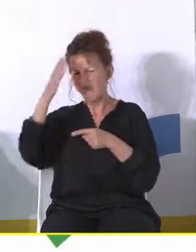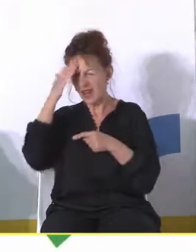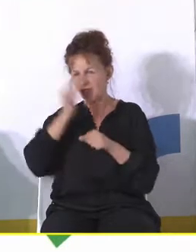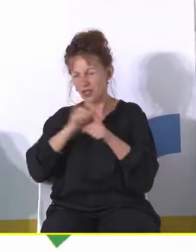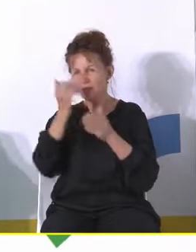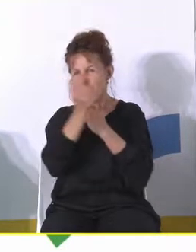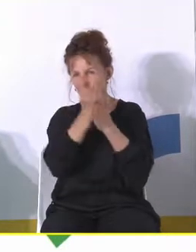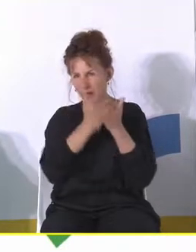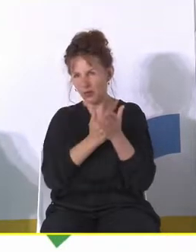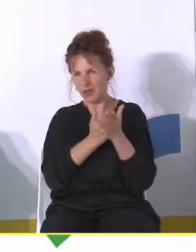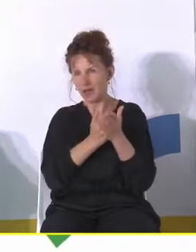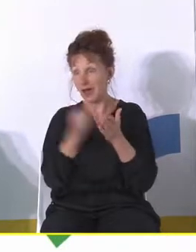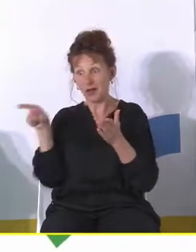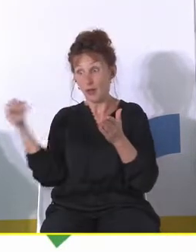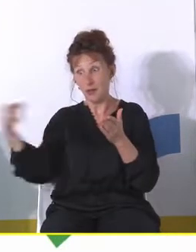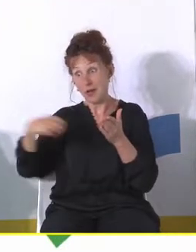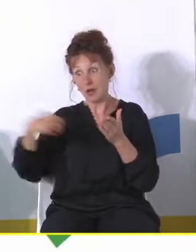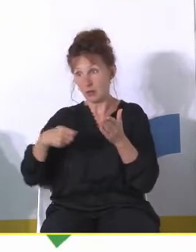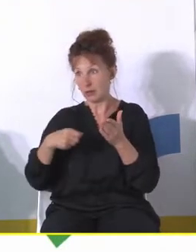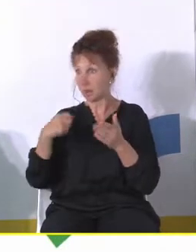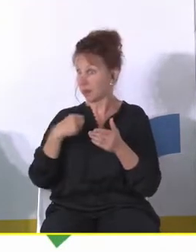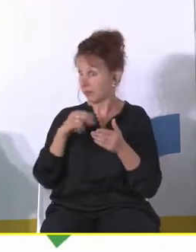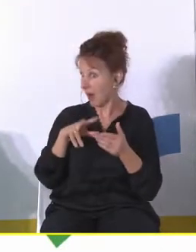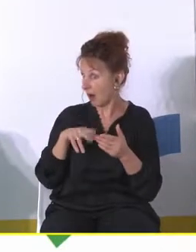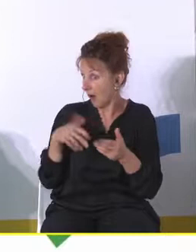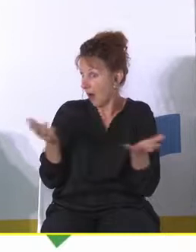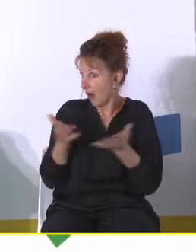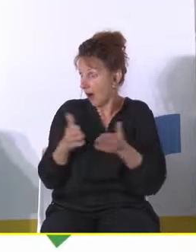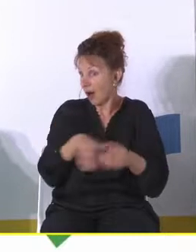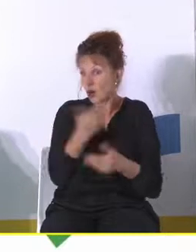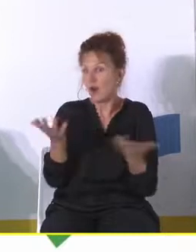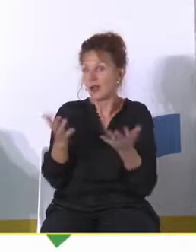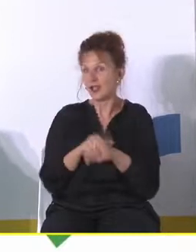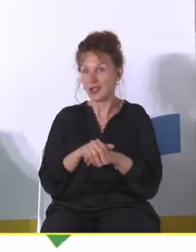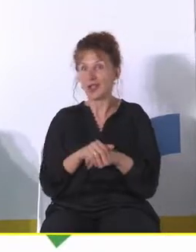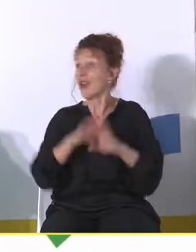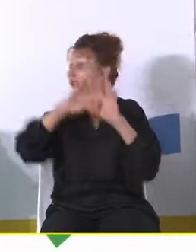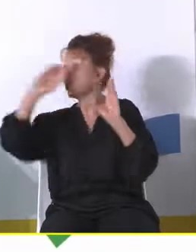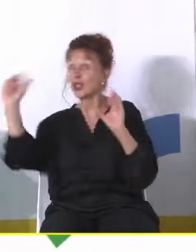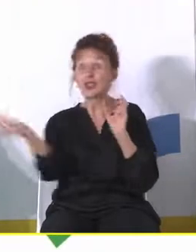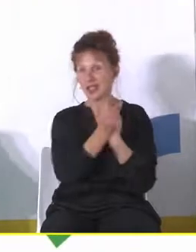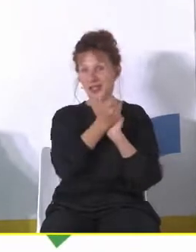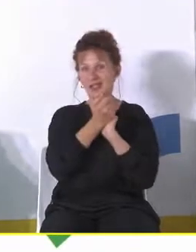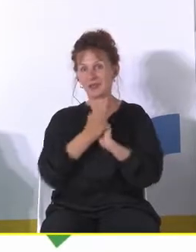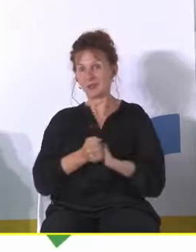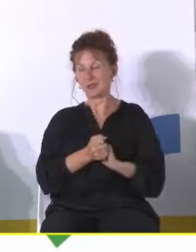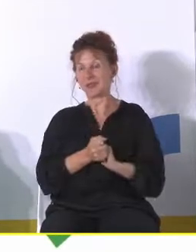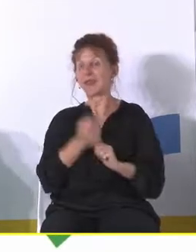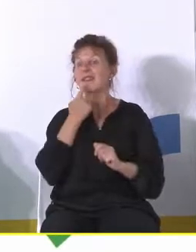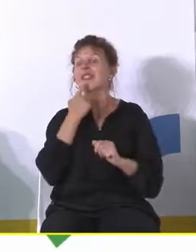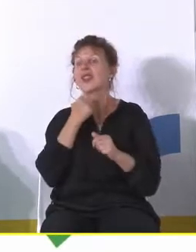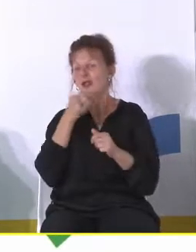program? Przecież to z jego pieniędzy. Mówi tak. A w której? No we wszystkich. Czyli